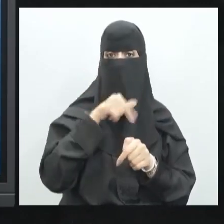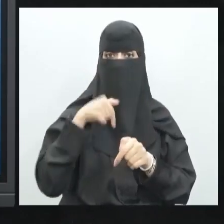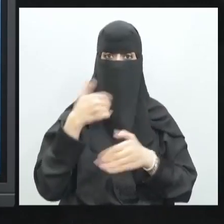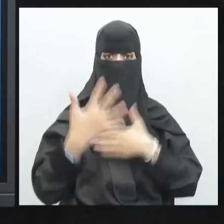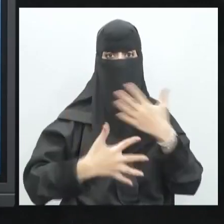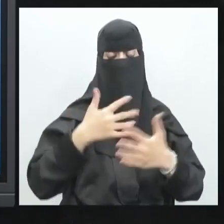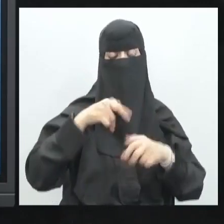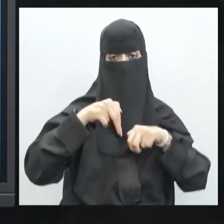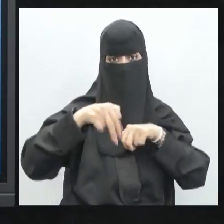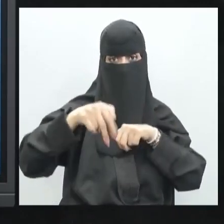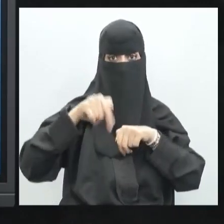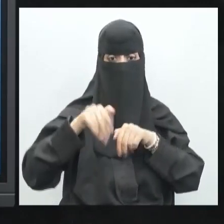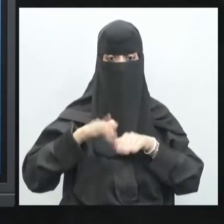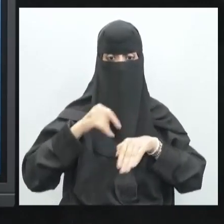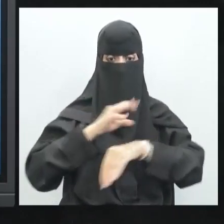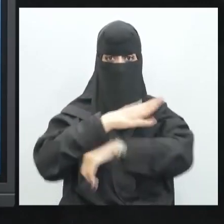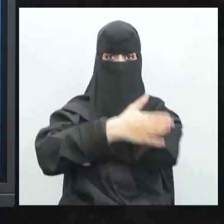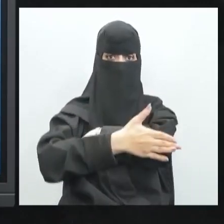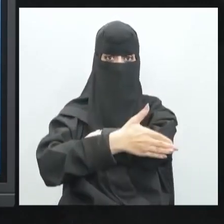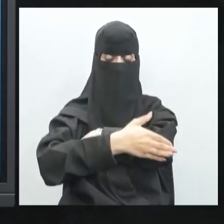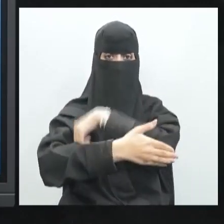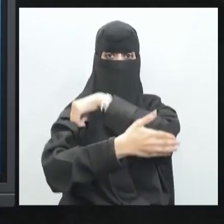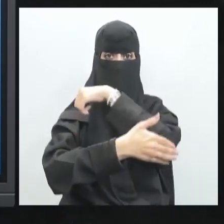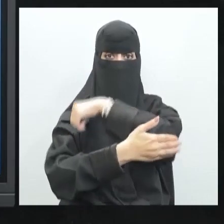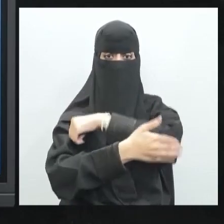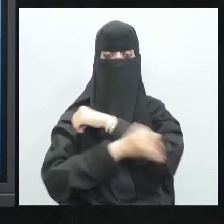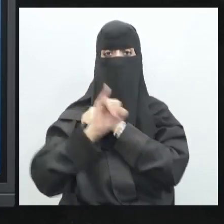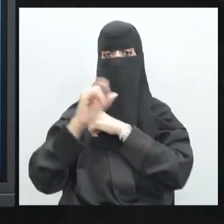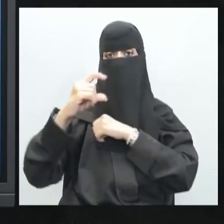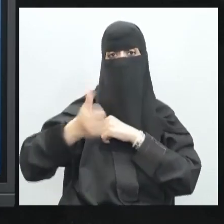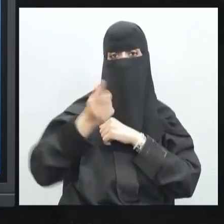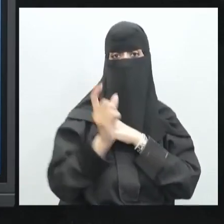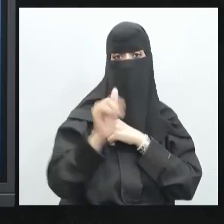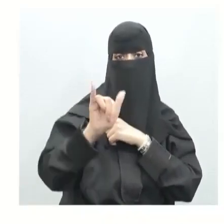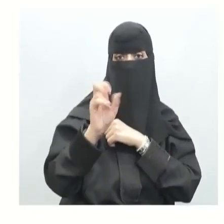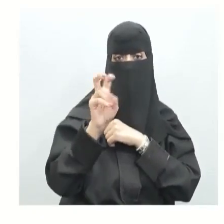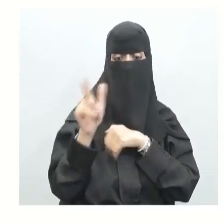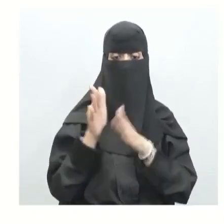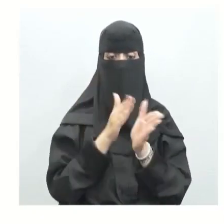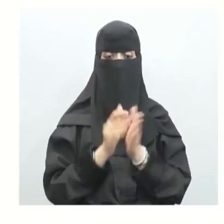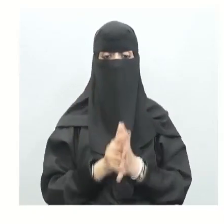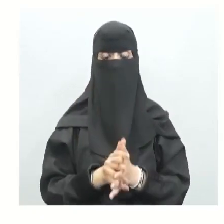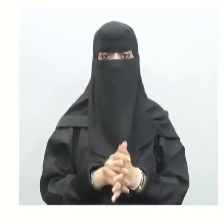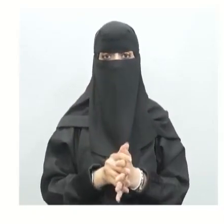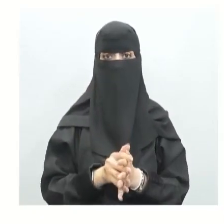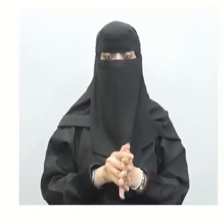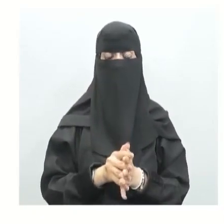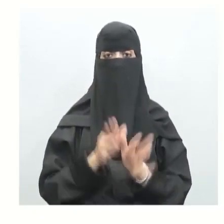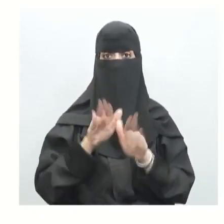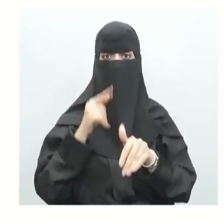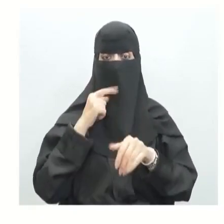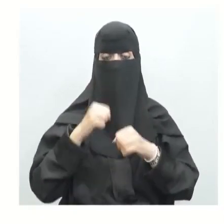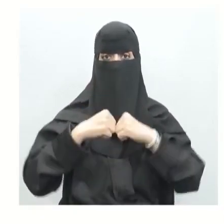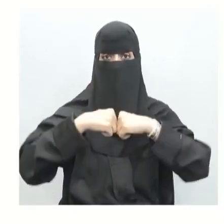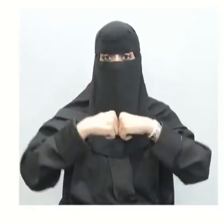الحركة ليكون بها هذه الكعبرة نسميها حركة مدارية نسميها الحركة المدارية في المفاصل